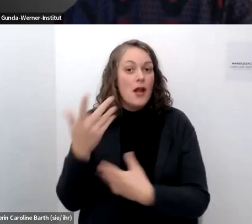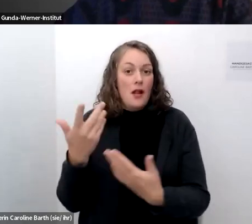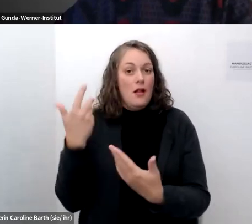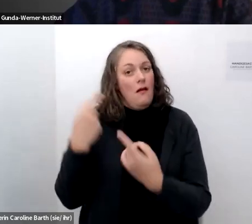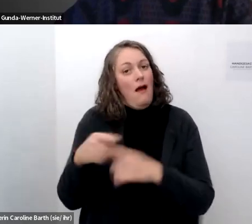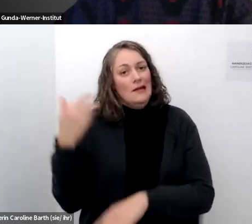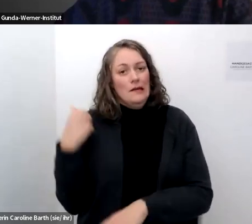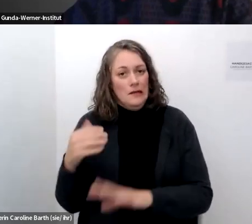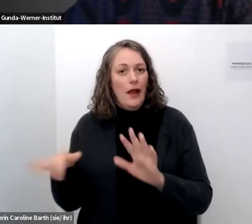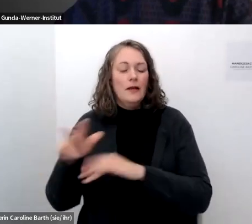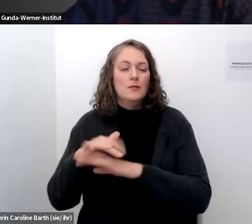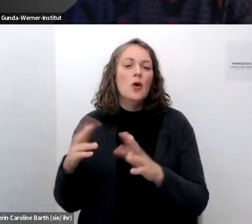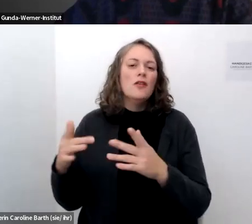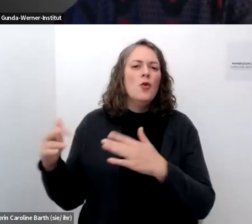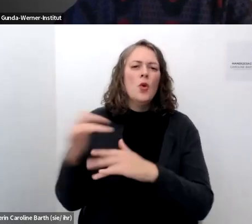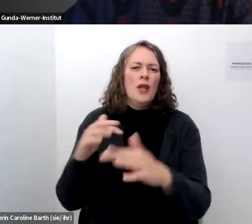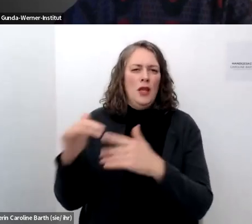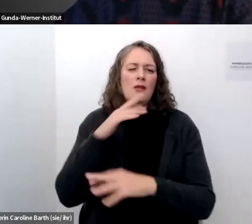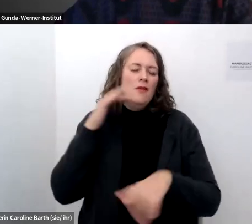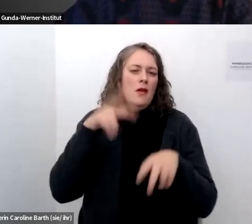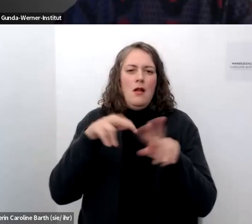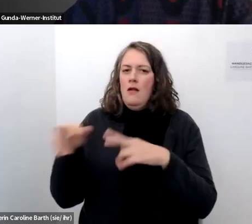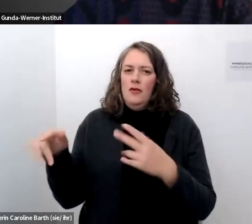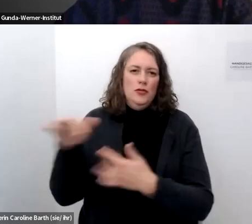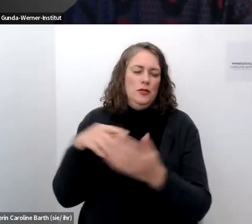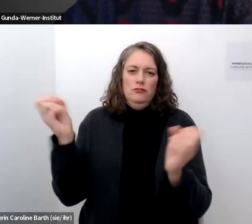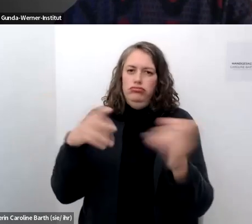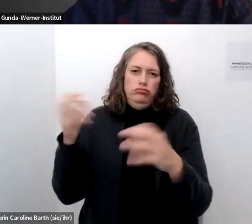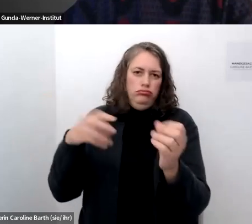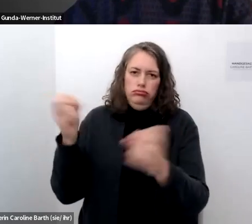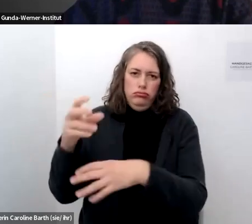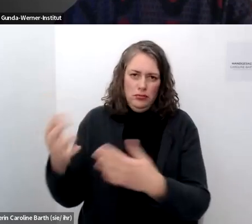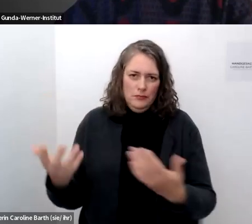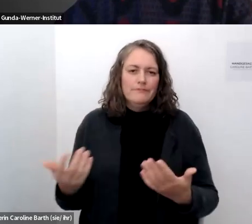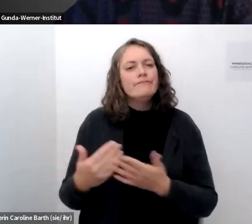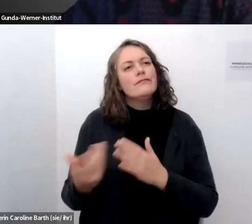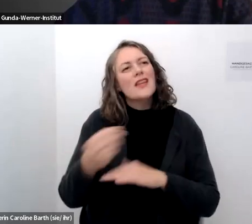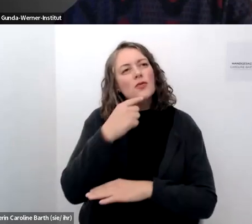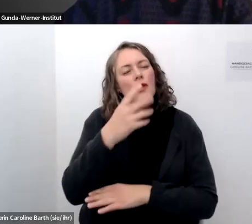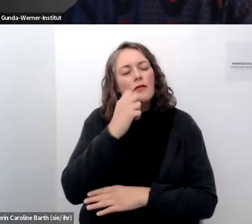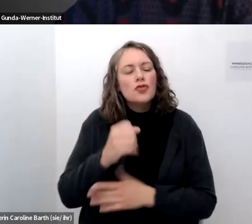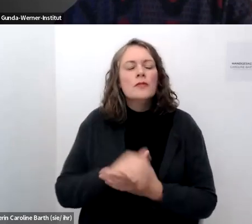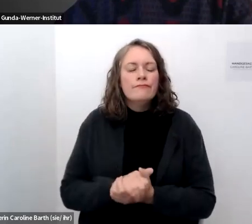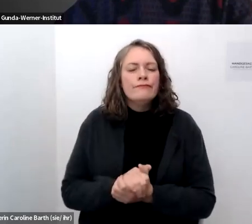diskursive plattform genau und was dazu vielleicht noch sagen möchte ist